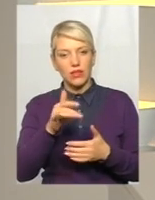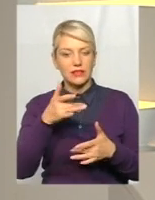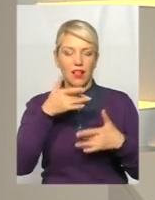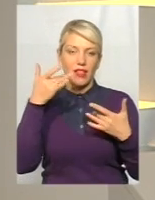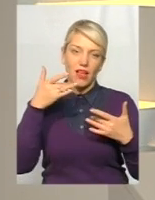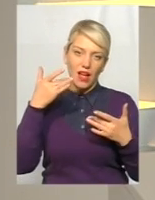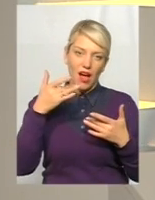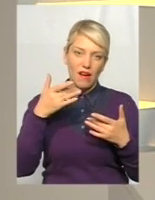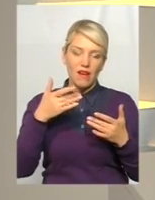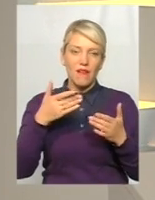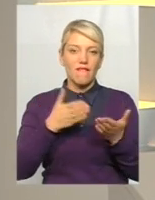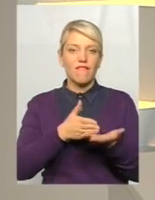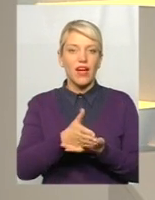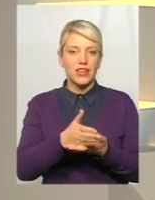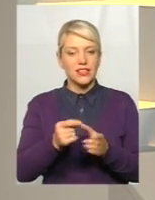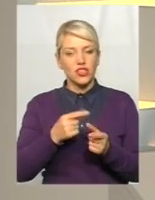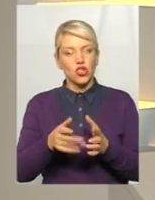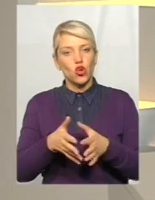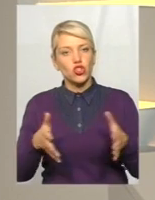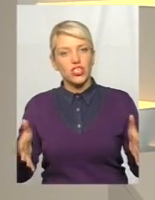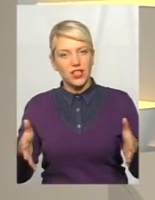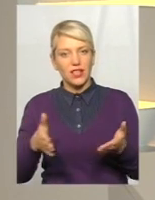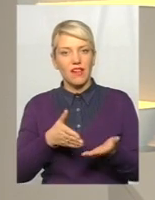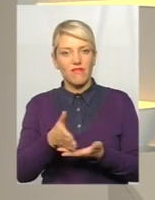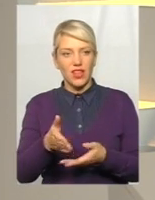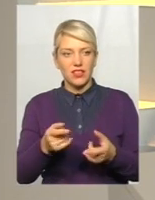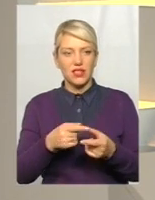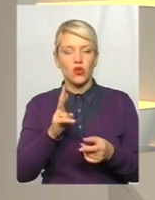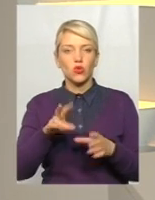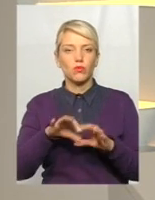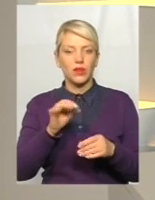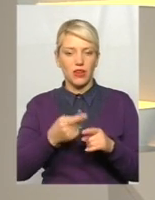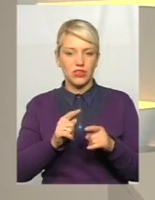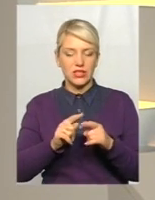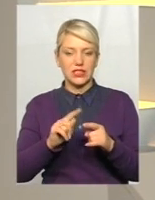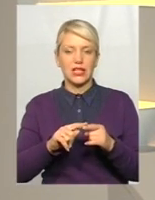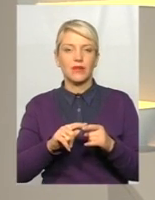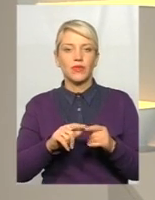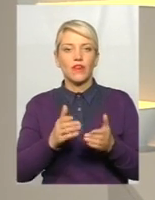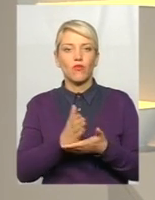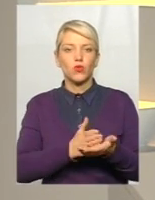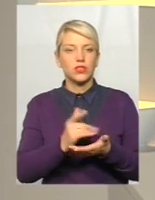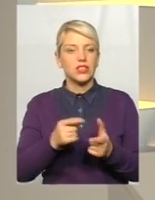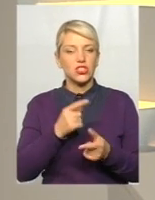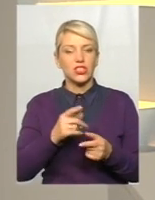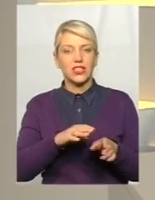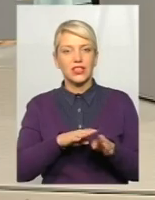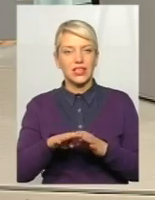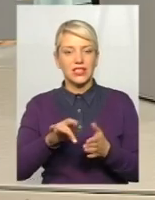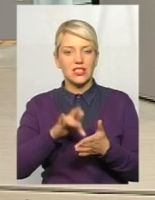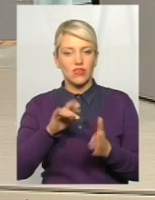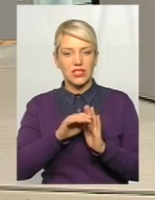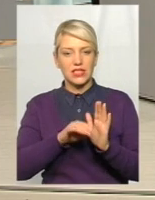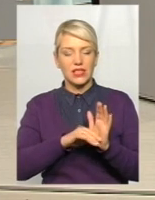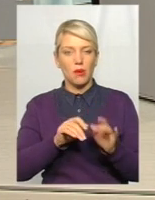того залежить, хто обирає функції, які будуть? Чи єдина система централізована, вона для всіх міст однакова? Безперечно, вона